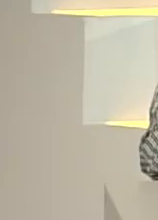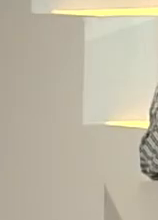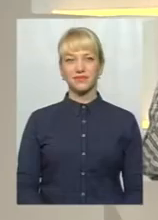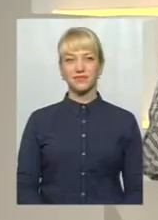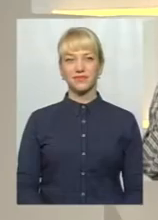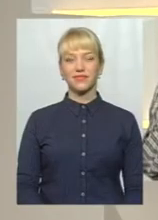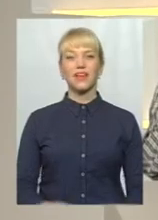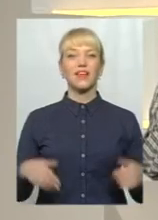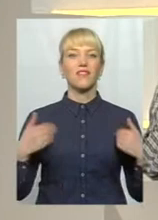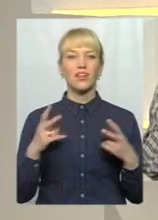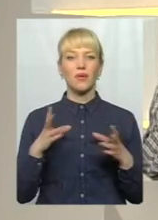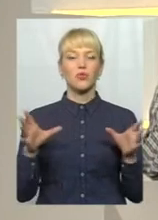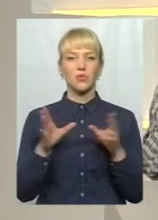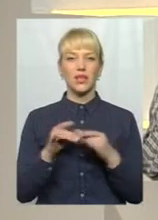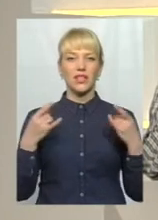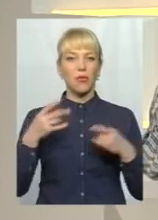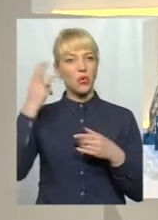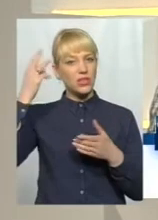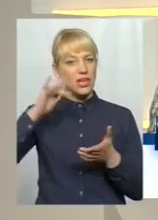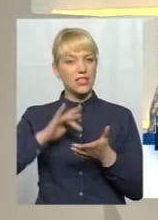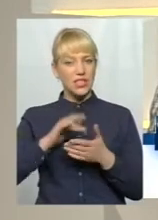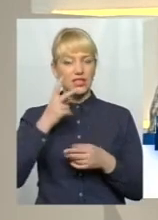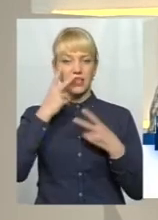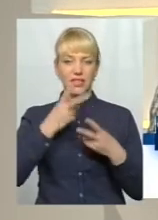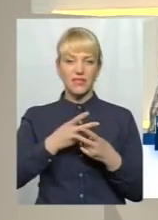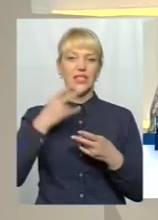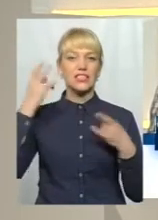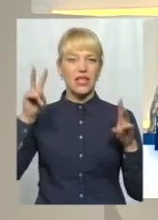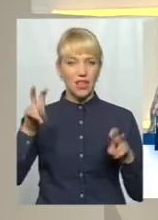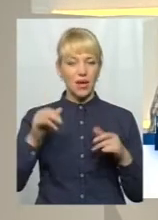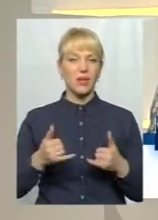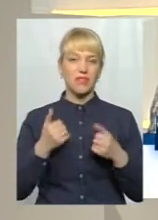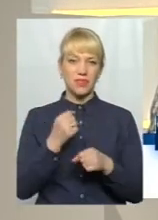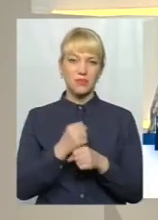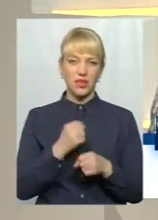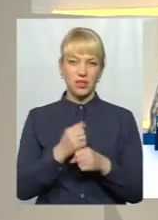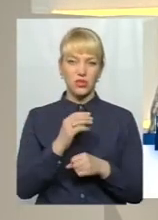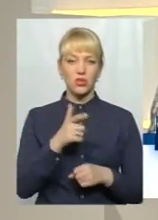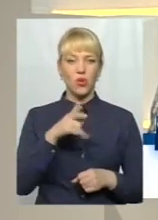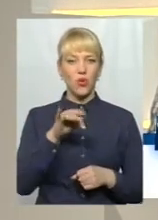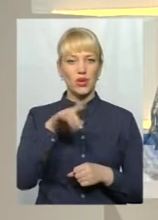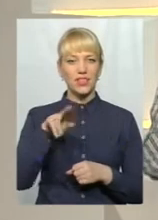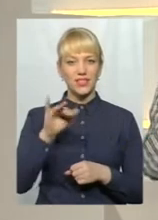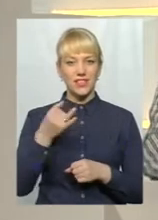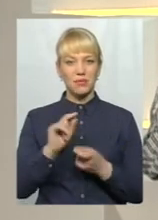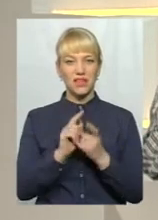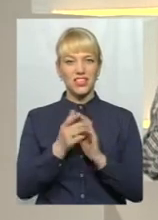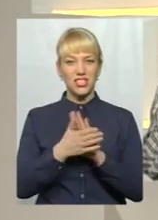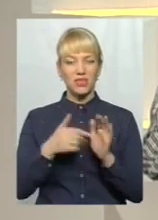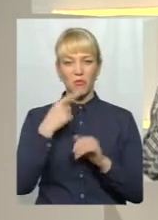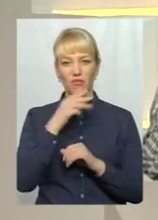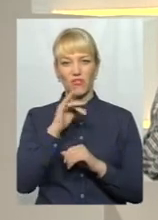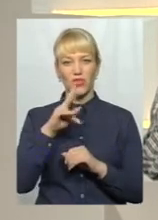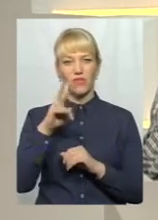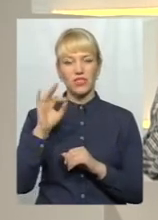Пітаю всіх, хто приєднався до телеканалу Поділля Центр. В ефірі тема. Для вас сьогодні працює в прямому ефірі Володимир Гординський та перекладач на